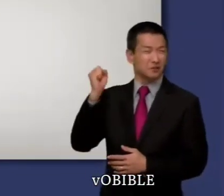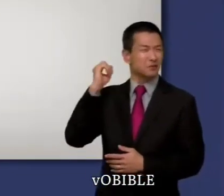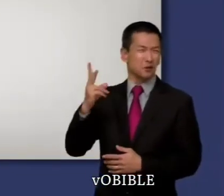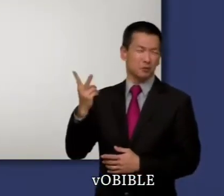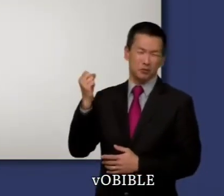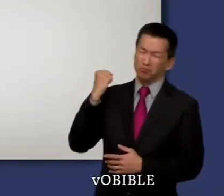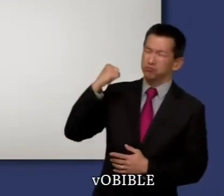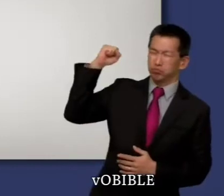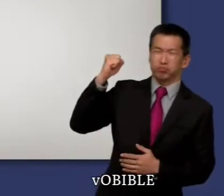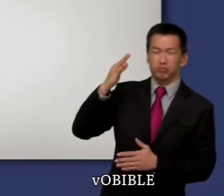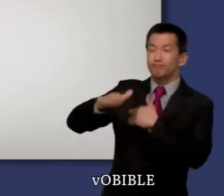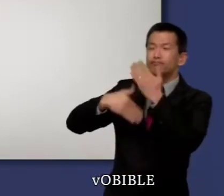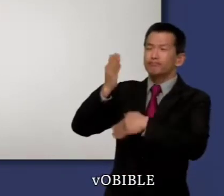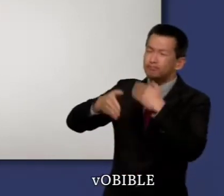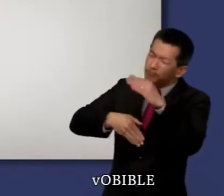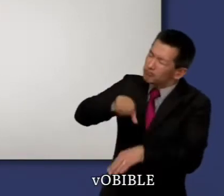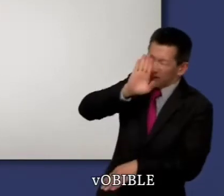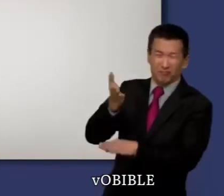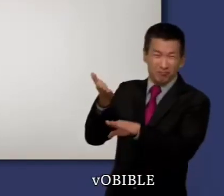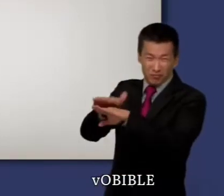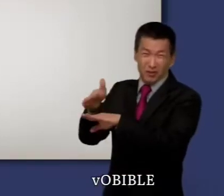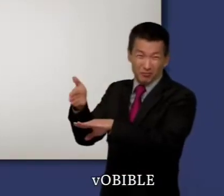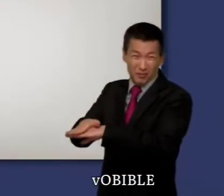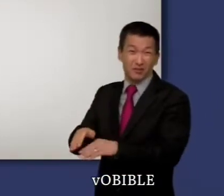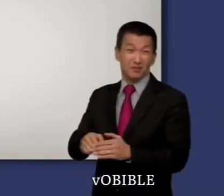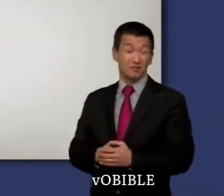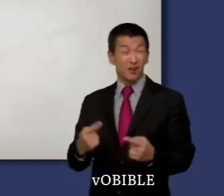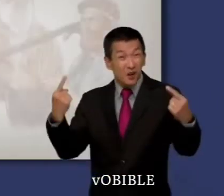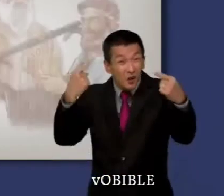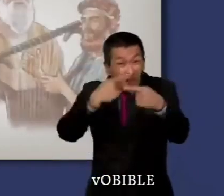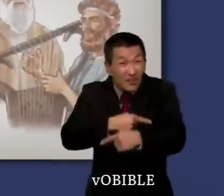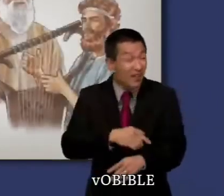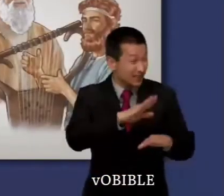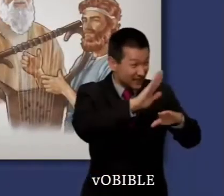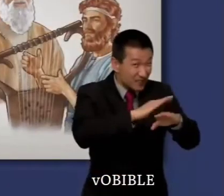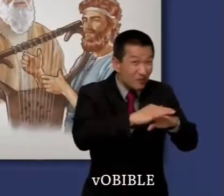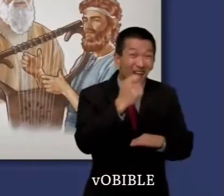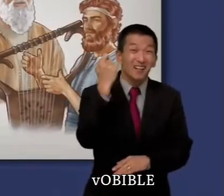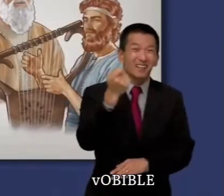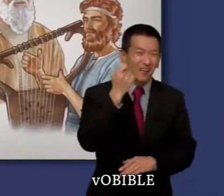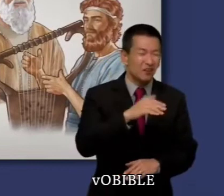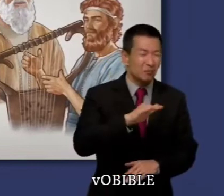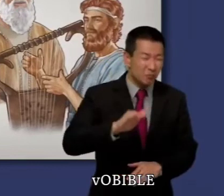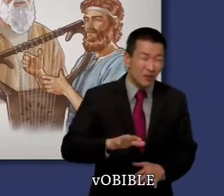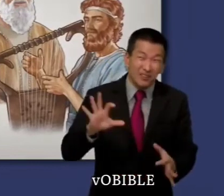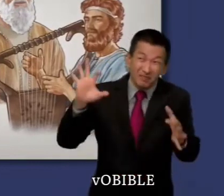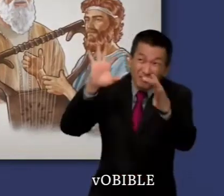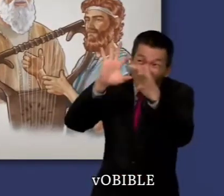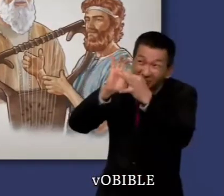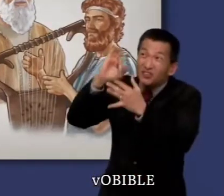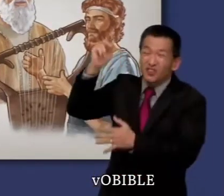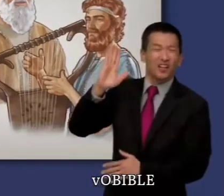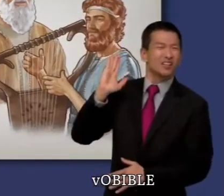Élie et Saül ont désobéi à Jéhovah et ont connu une fin tragique. Samuel et David, quant à eux, ont servi Dieu